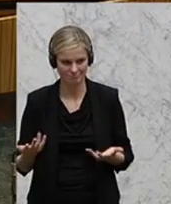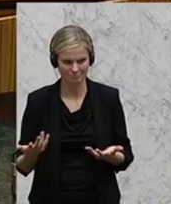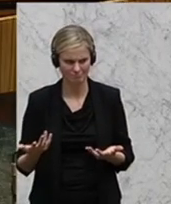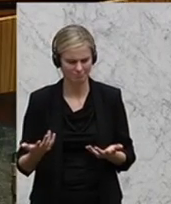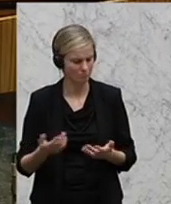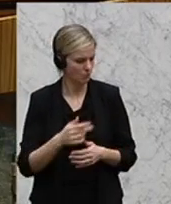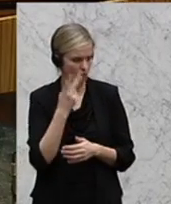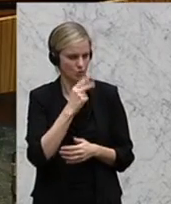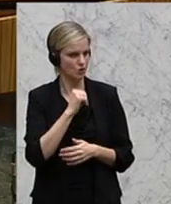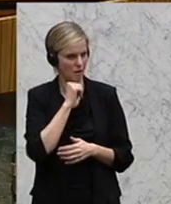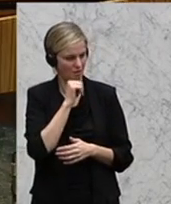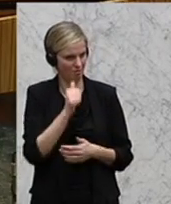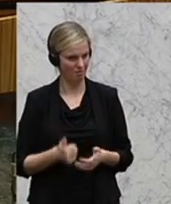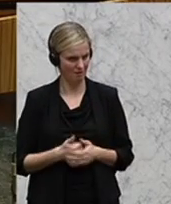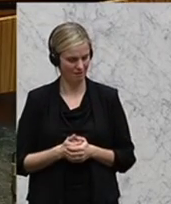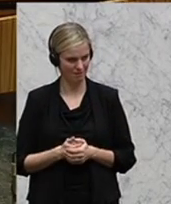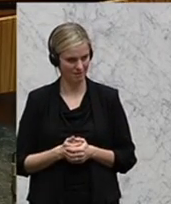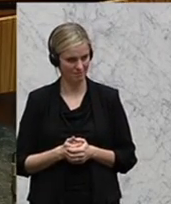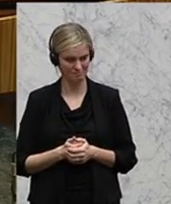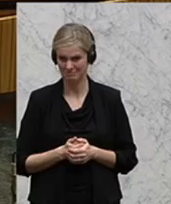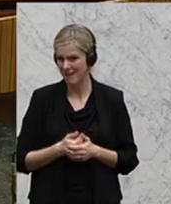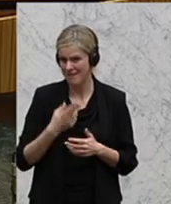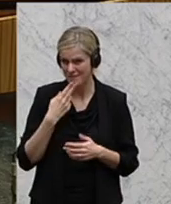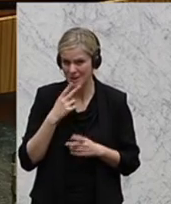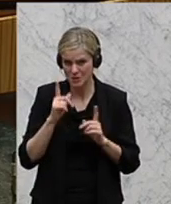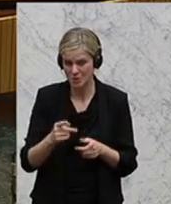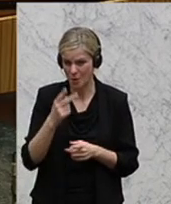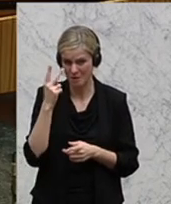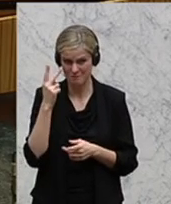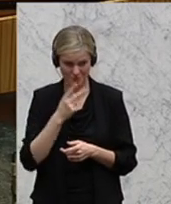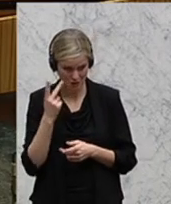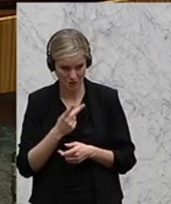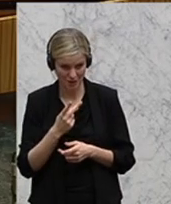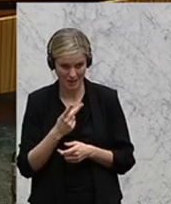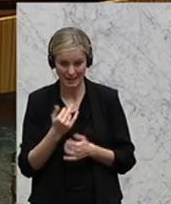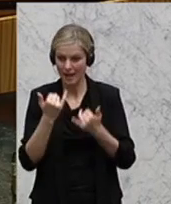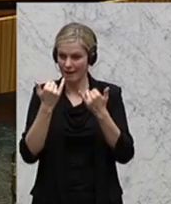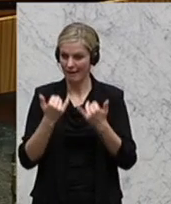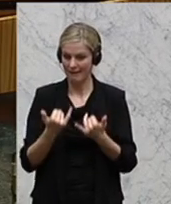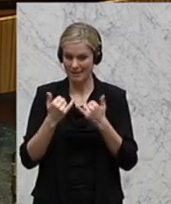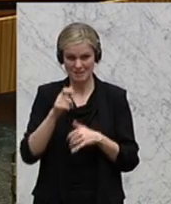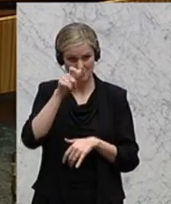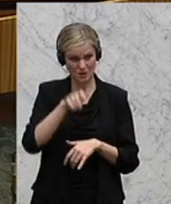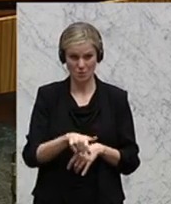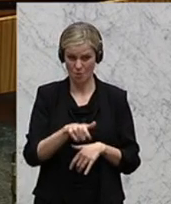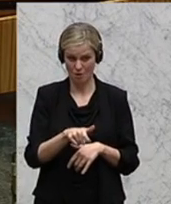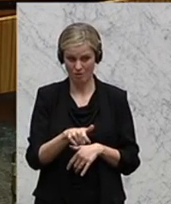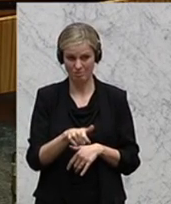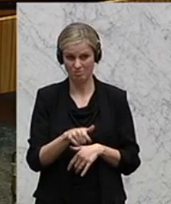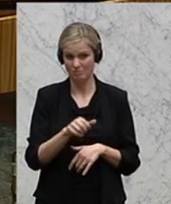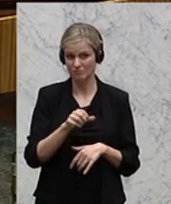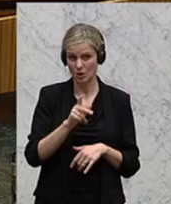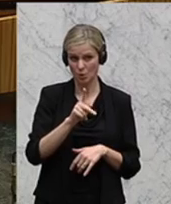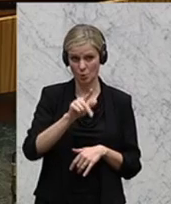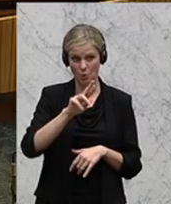verstehen, dass der Minister, der am dramatischsten gescheitert ist, jetzt, der Vizekanzler richtig sagt, für die Zukunft verantwortlich sein soll?